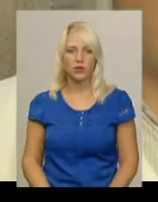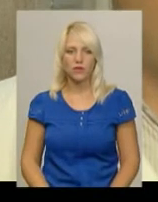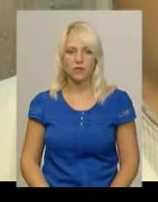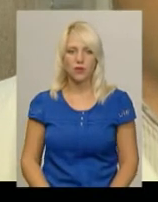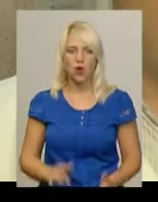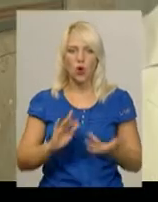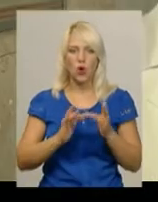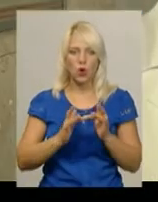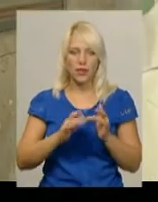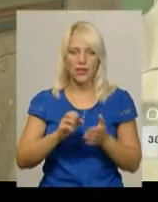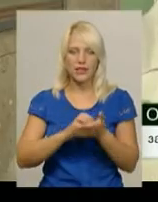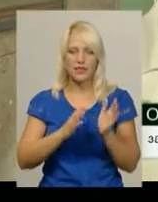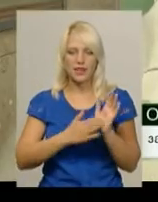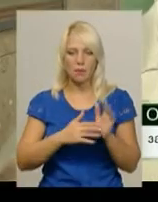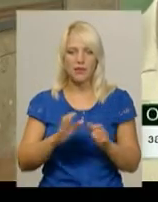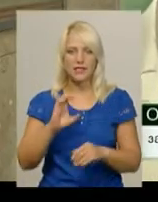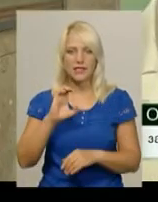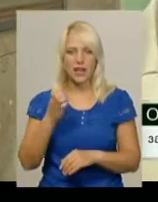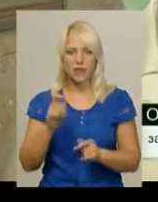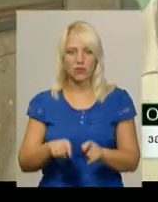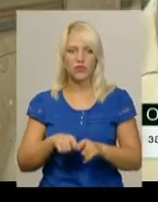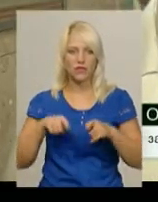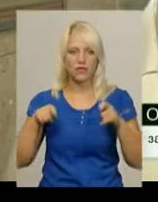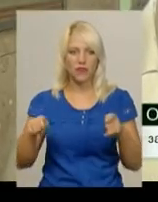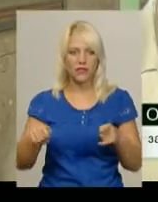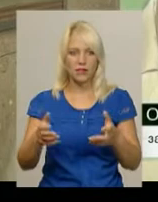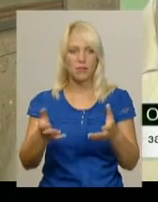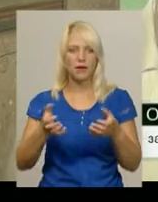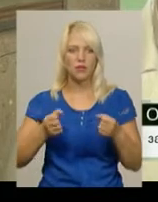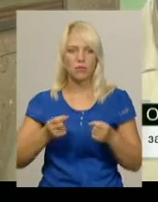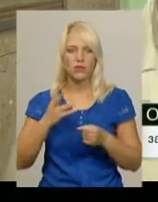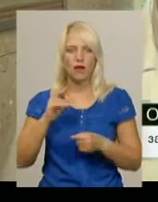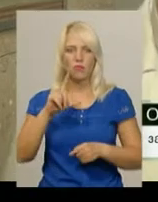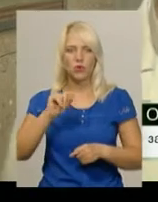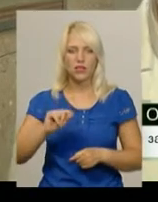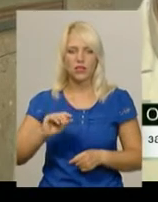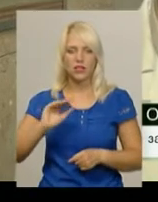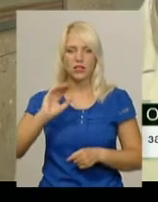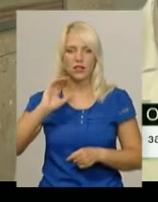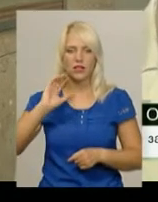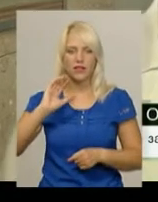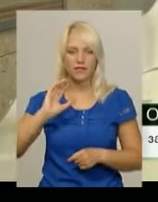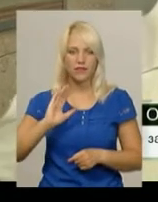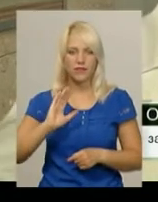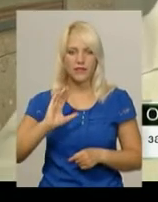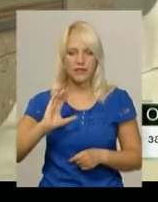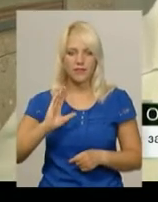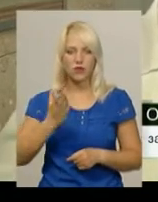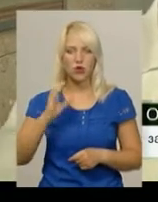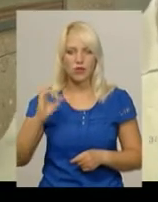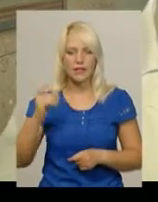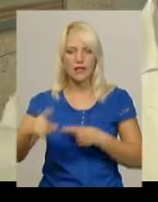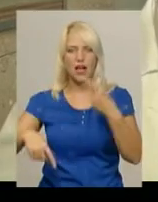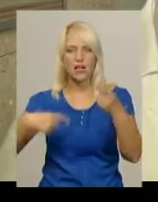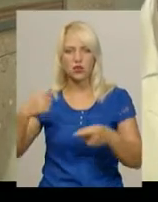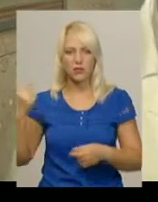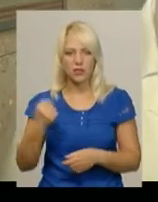«Онлайн-запис в середу відкривається прийом на понеділок, вікторок, середу наступного тижня. Автоматично система в